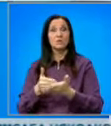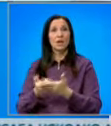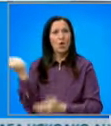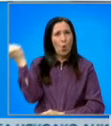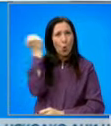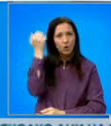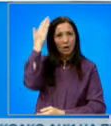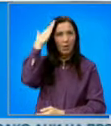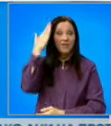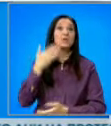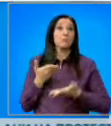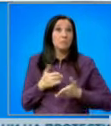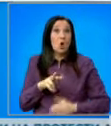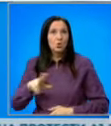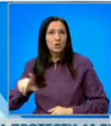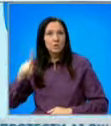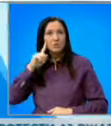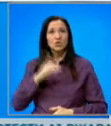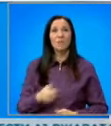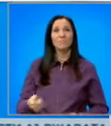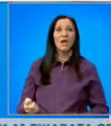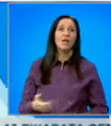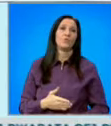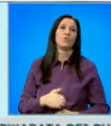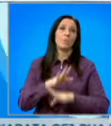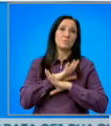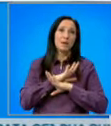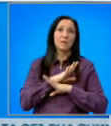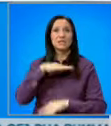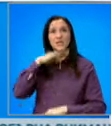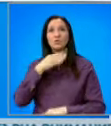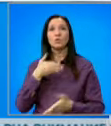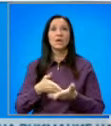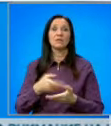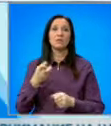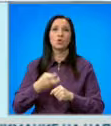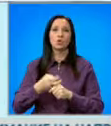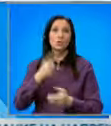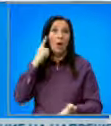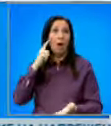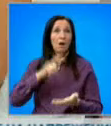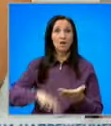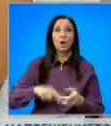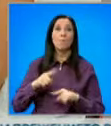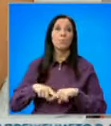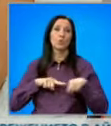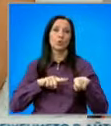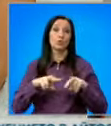в главата. Родителите смятат, че до фаталния край се е стигнало заради лекарска грешка. Прокуратурата разследва случая.